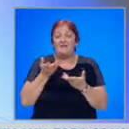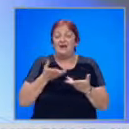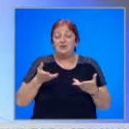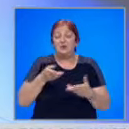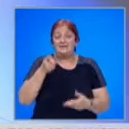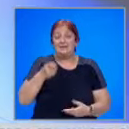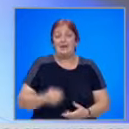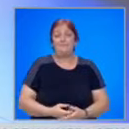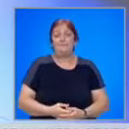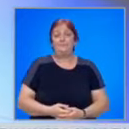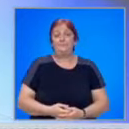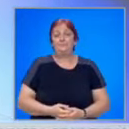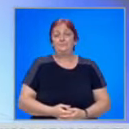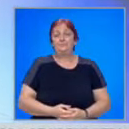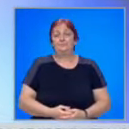е ситуацията при теб, Милена?